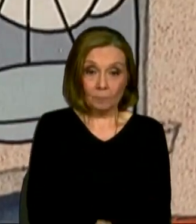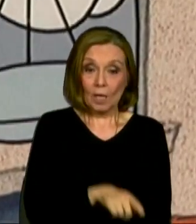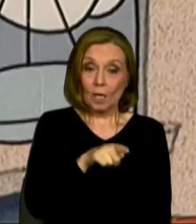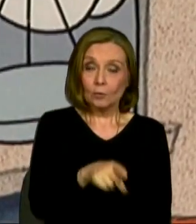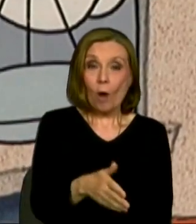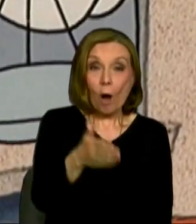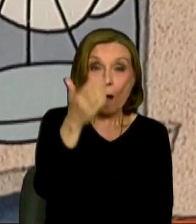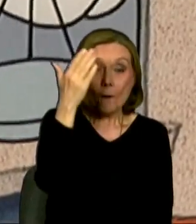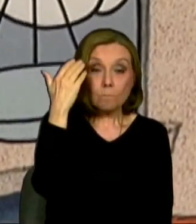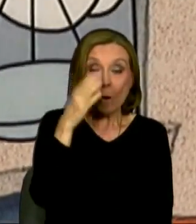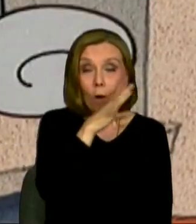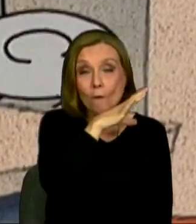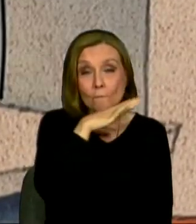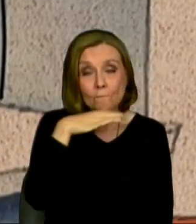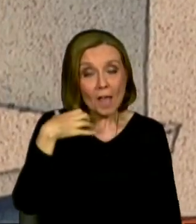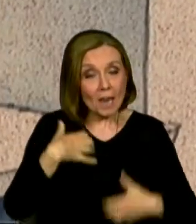bolo.